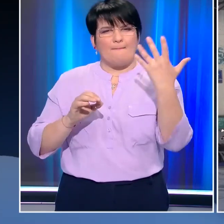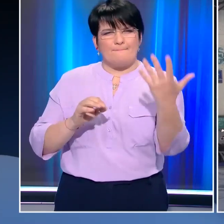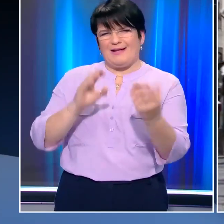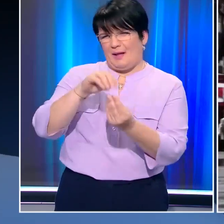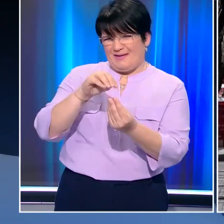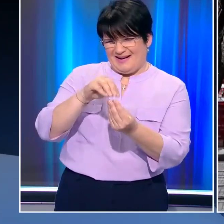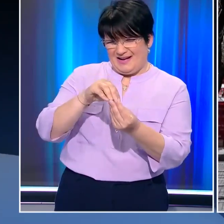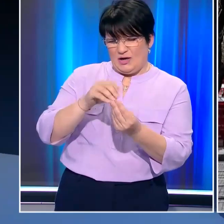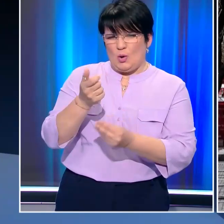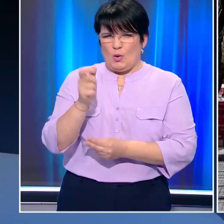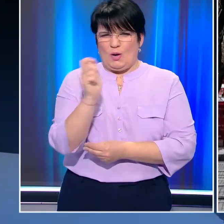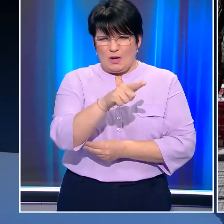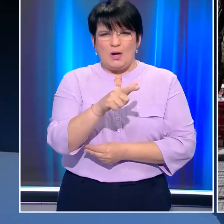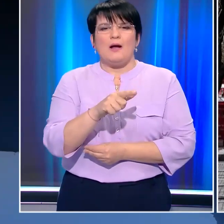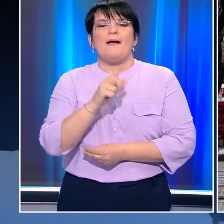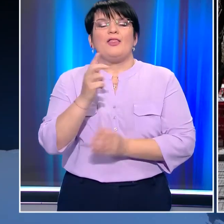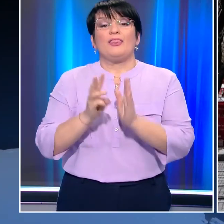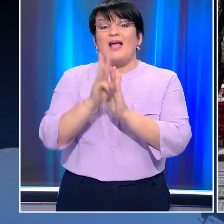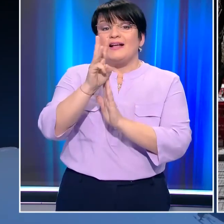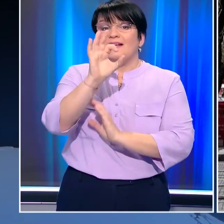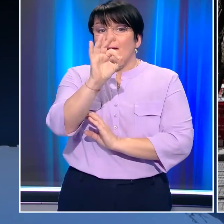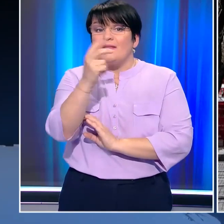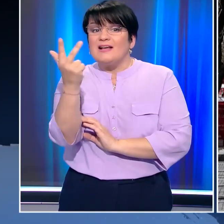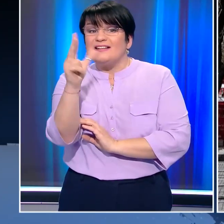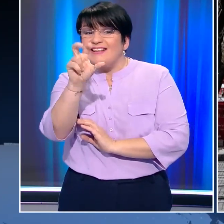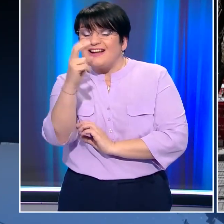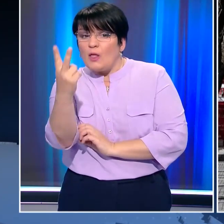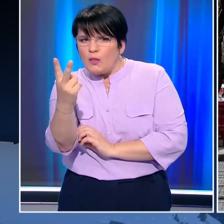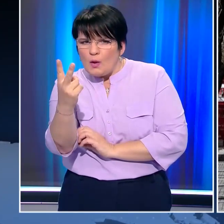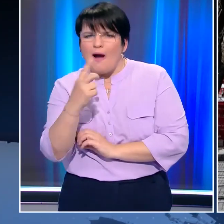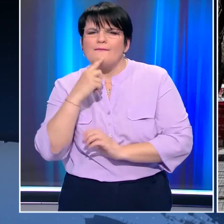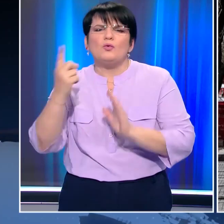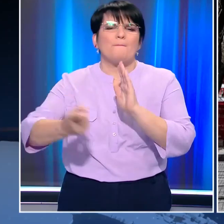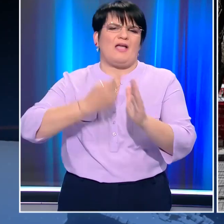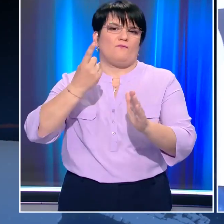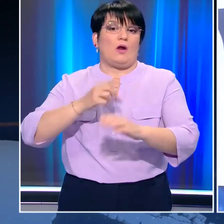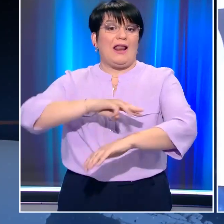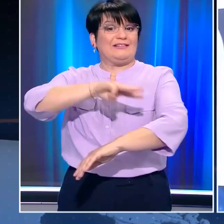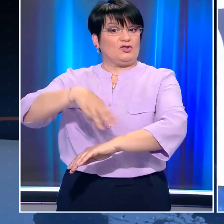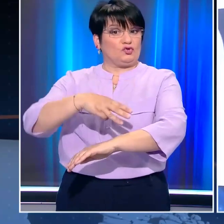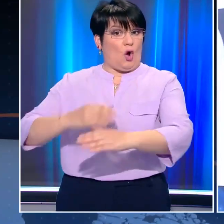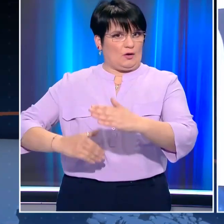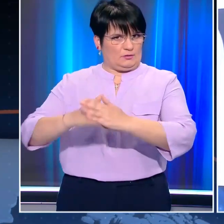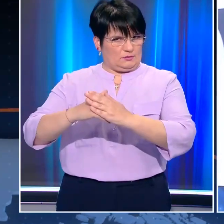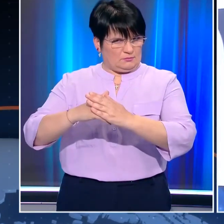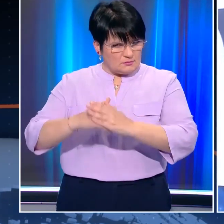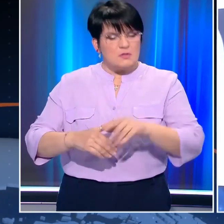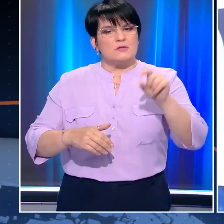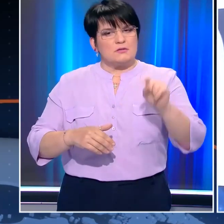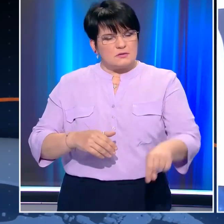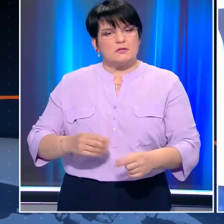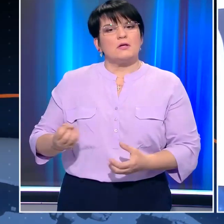Απριλίου με το μήνυμα στο 13.032, που θα διαρκεί τρεις ώρες και θα είναι διαθέσιμο μια φορά ανε 24 ώρο. Σήμερα το Οικονομικό Επιτελείο